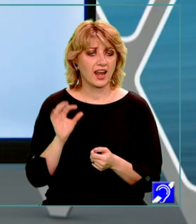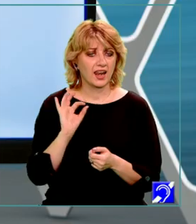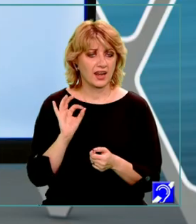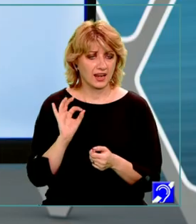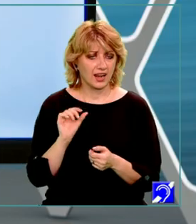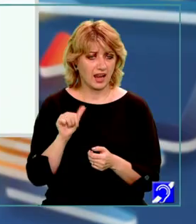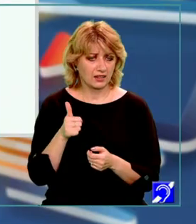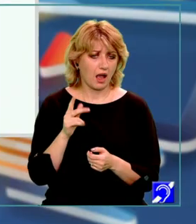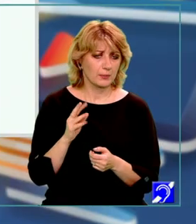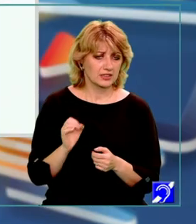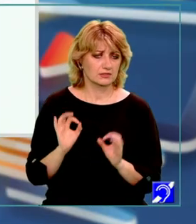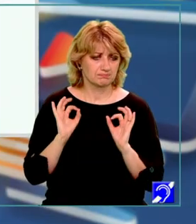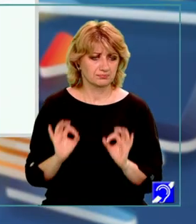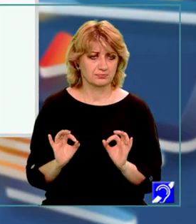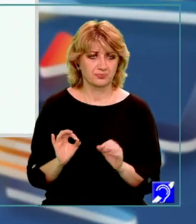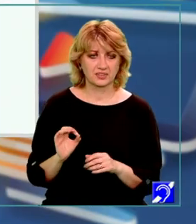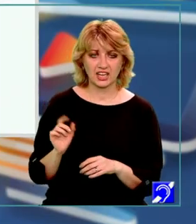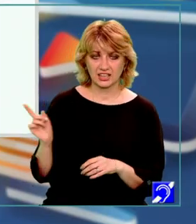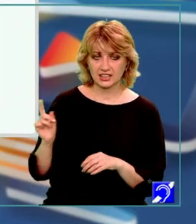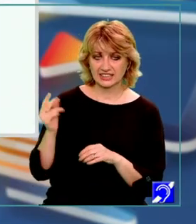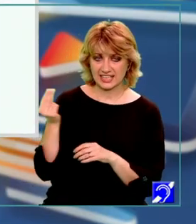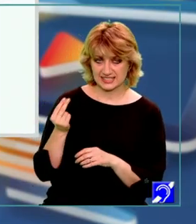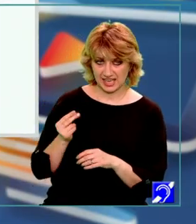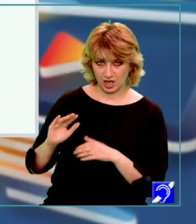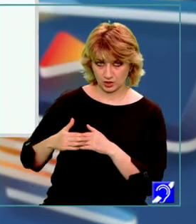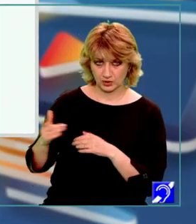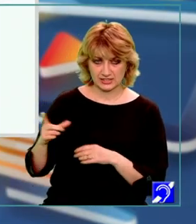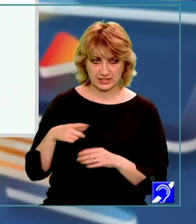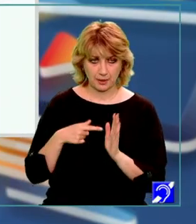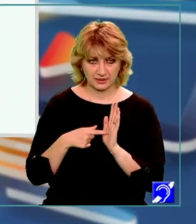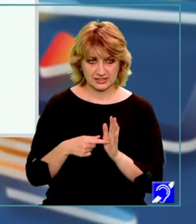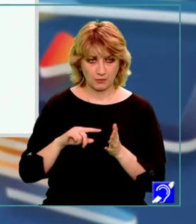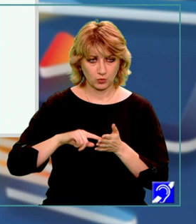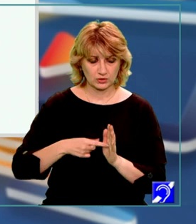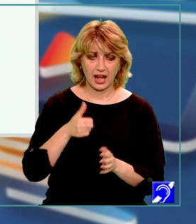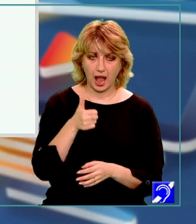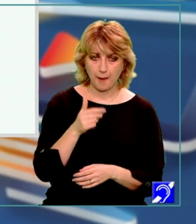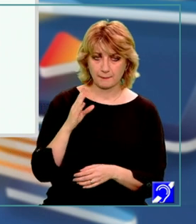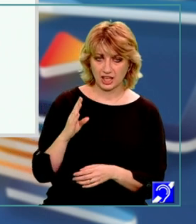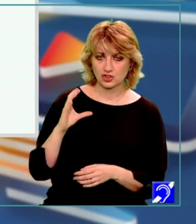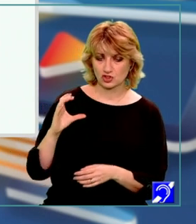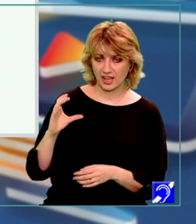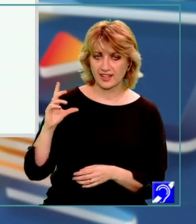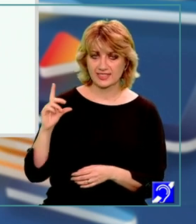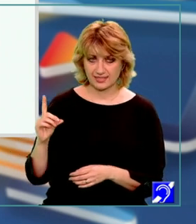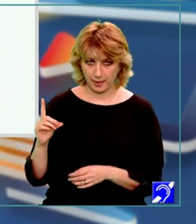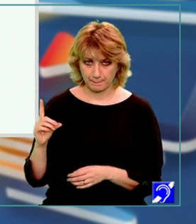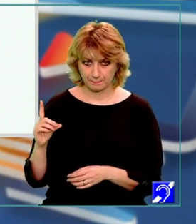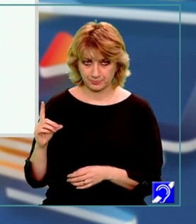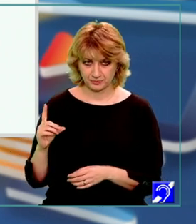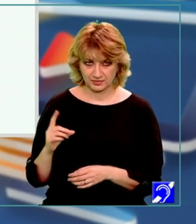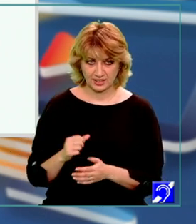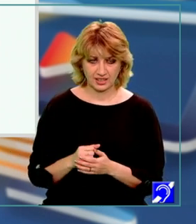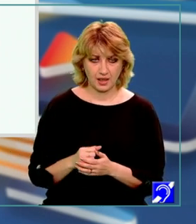corespunzătoare. În figura alăturată sunt reprezentate punctele A, B, C, D,